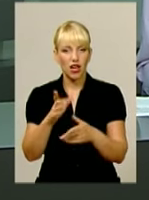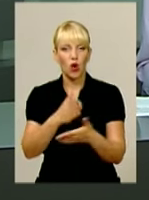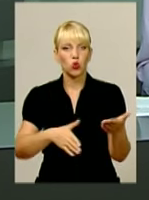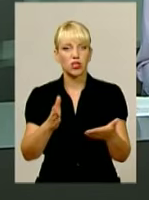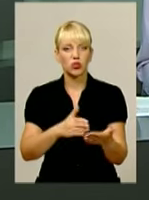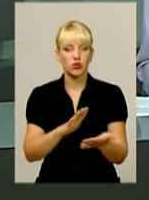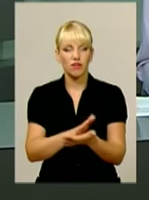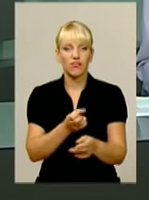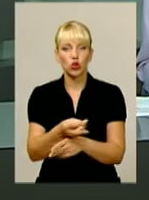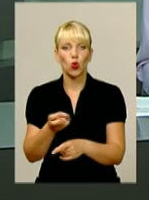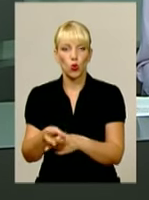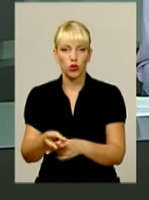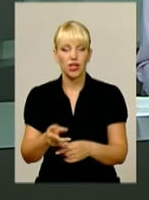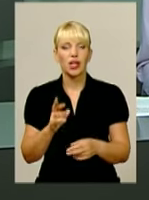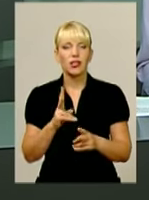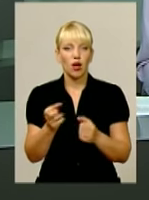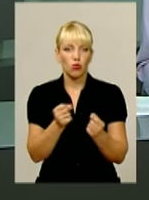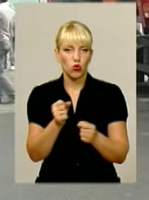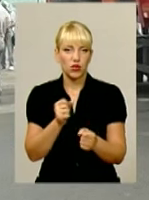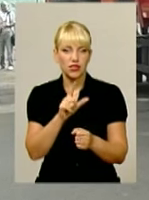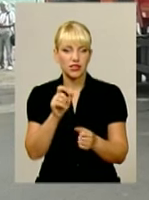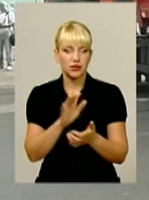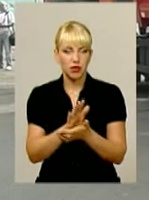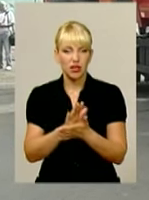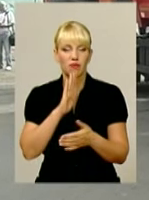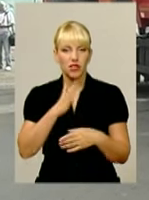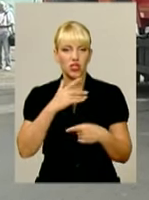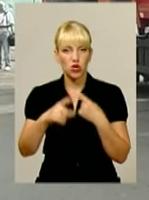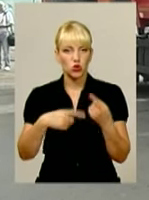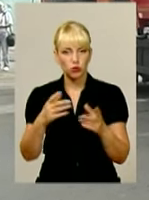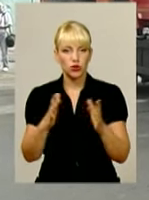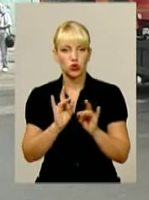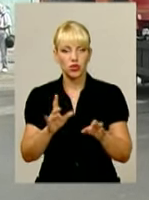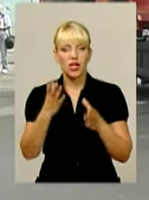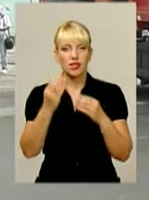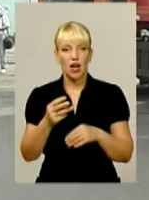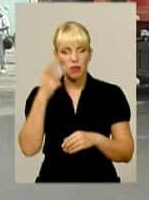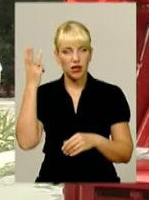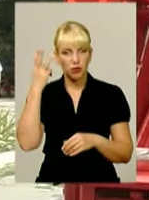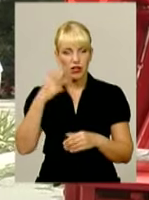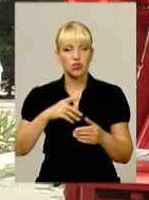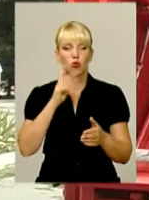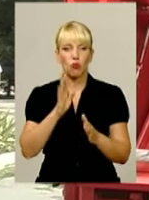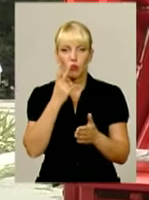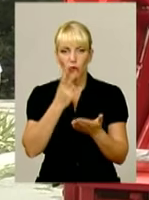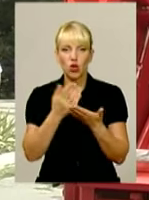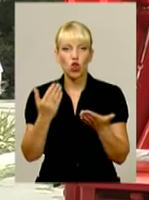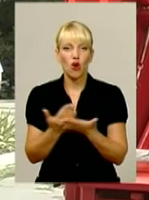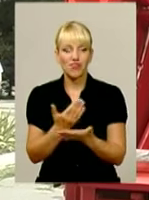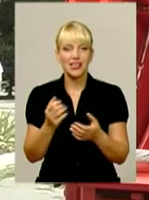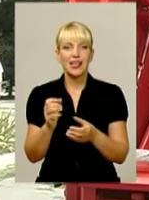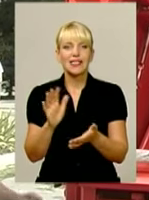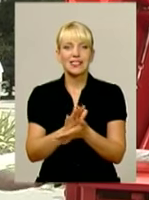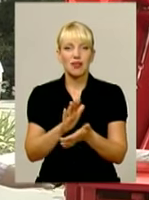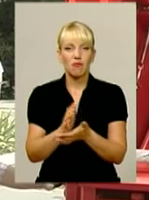борються із сміттям – наш наступний сюжет. Уже днями на вулицях Хмельницького можна буде побачити новий сміттєвоз. Аналог